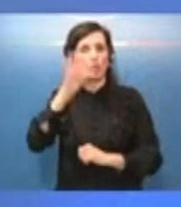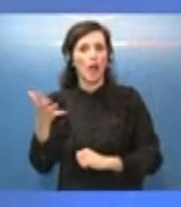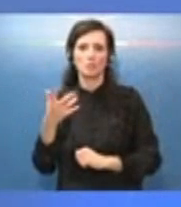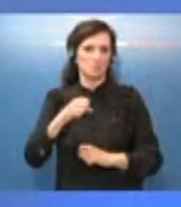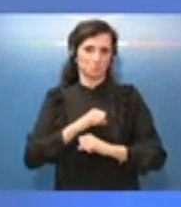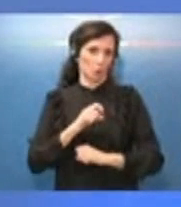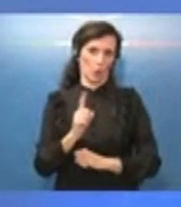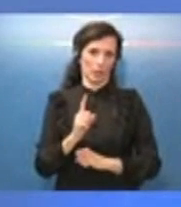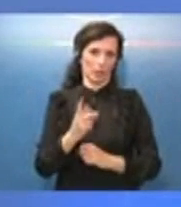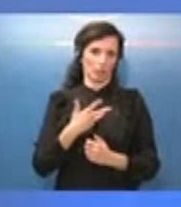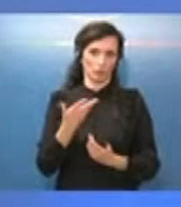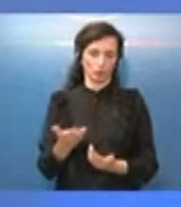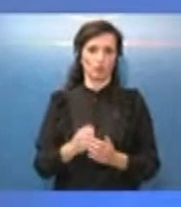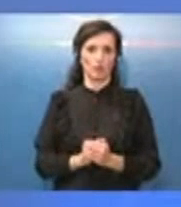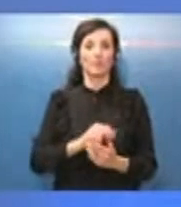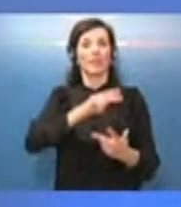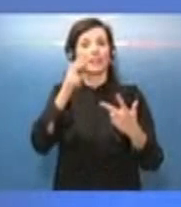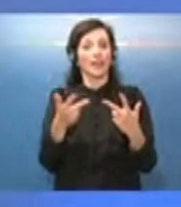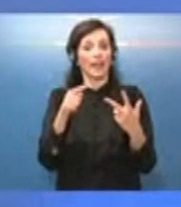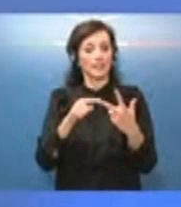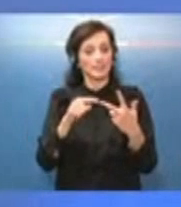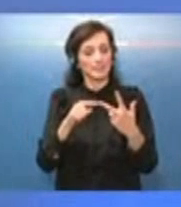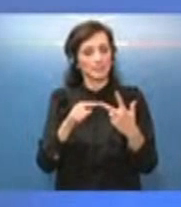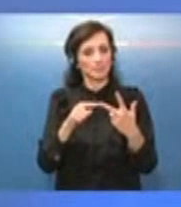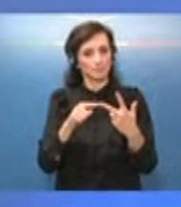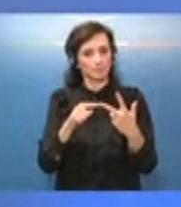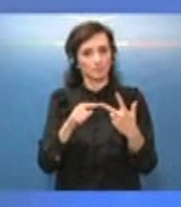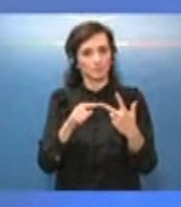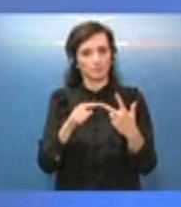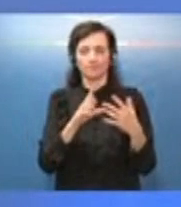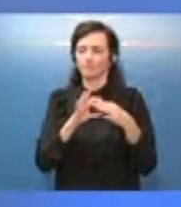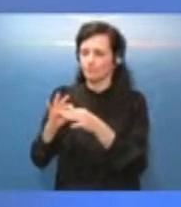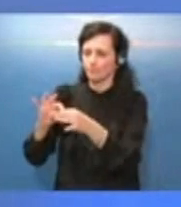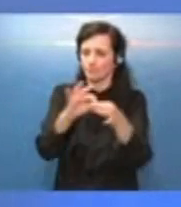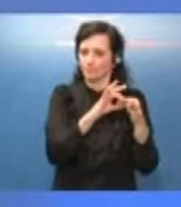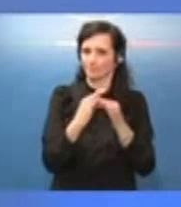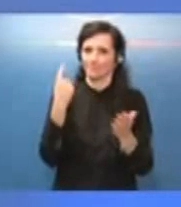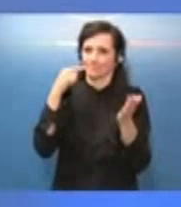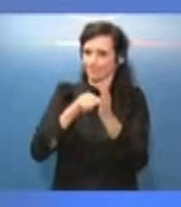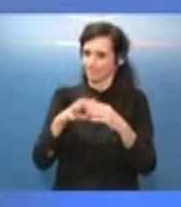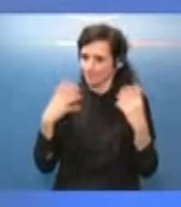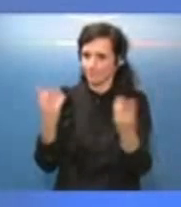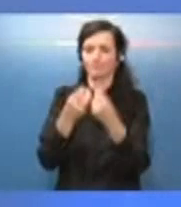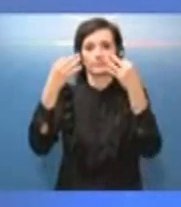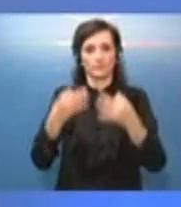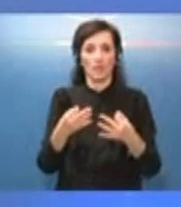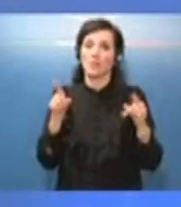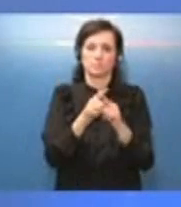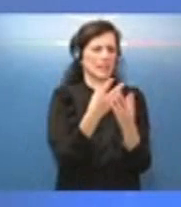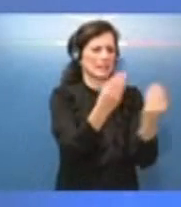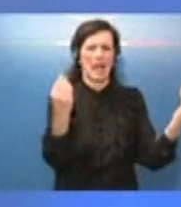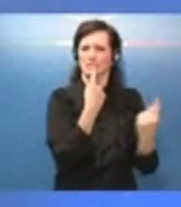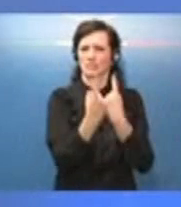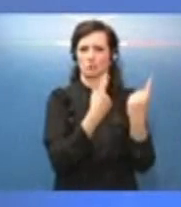come dire, la terza condizione perché questa riconciliazione avvenga, come in tante cose, è il